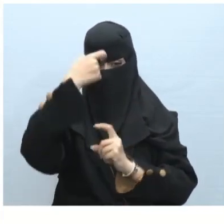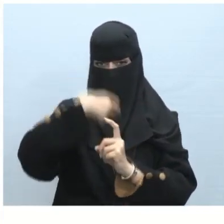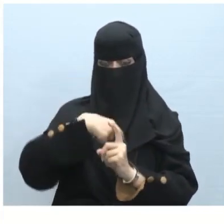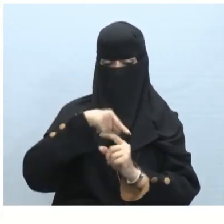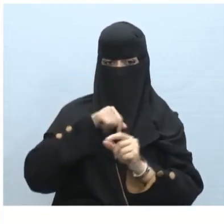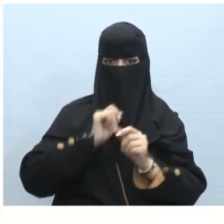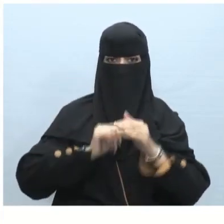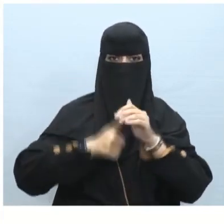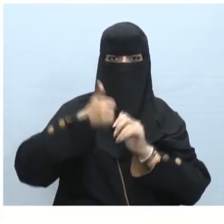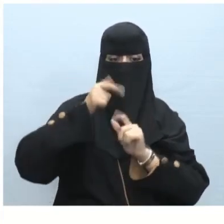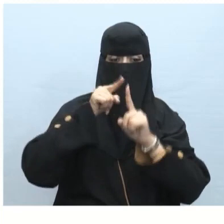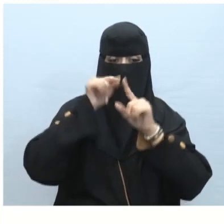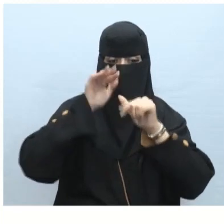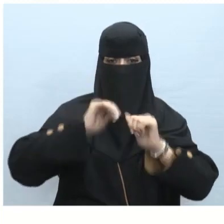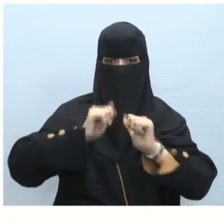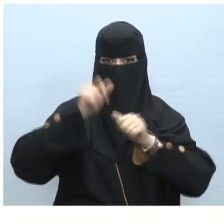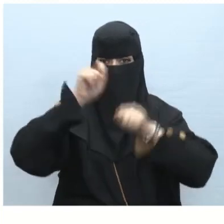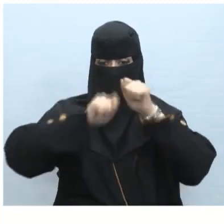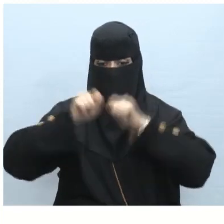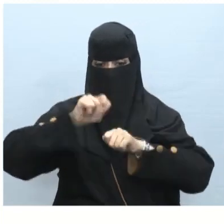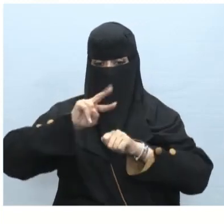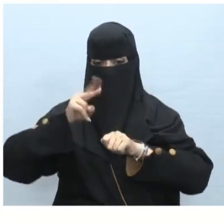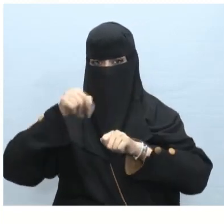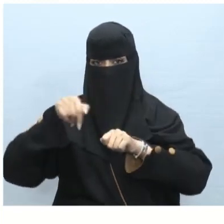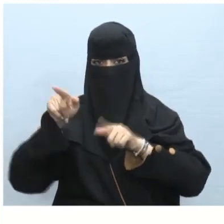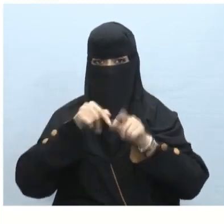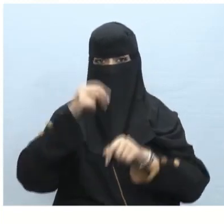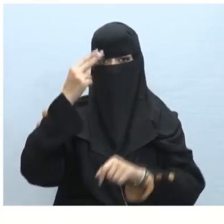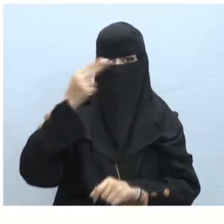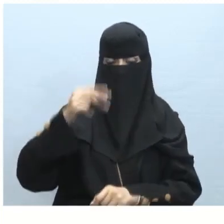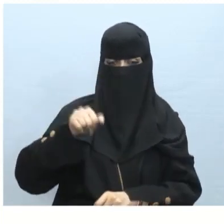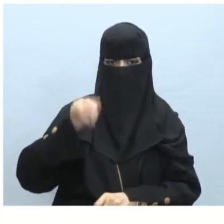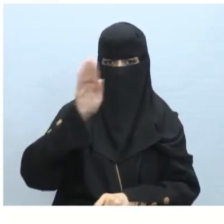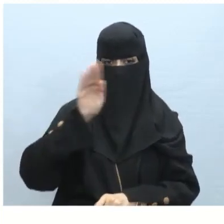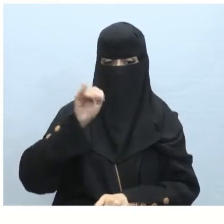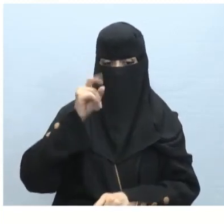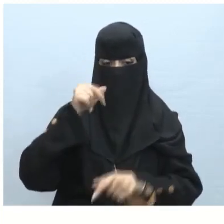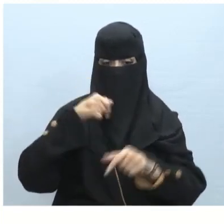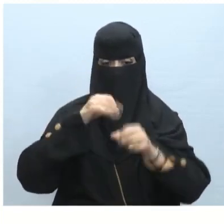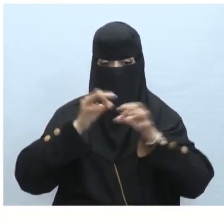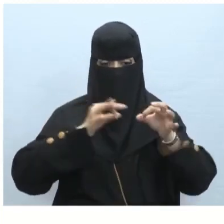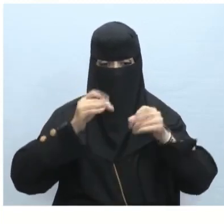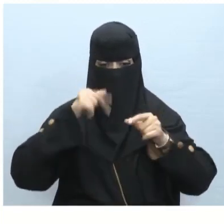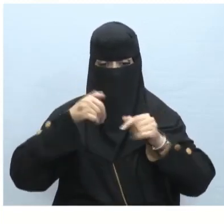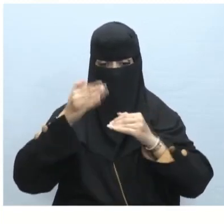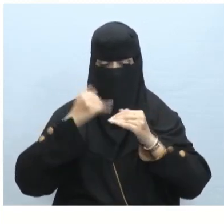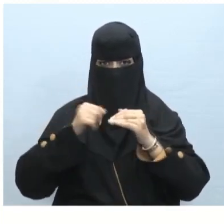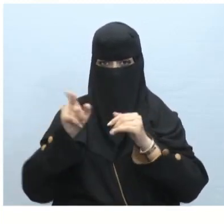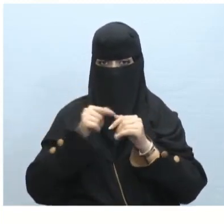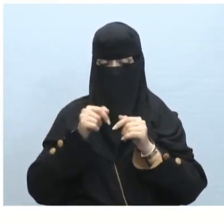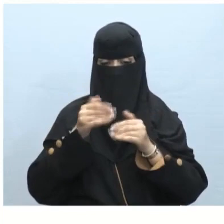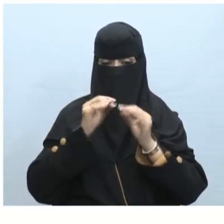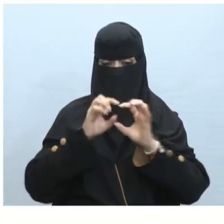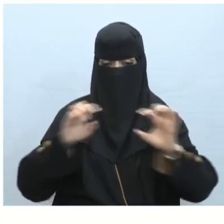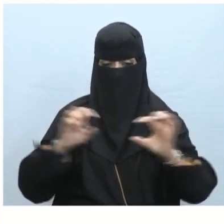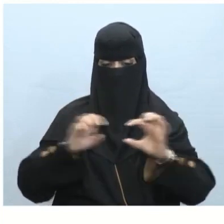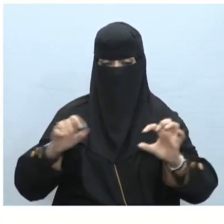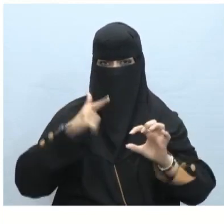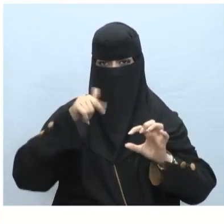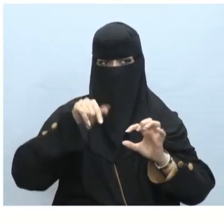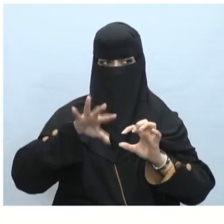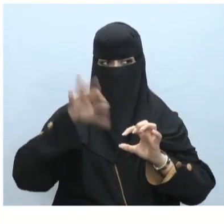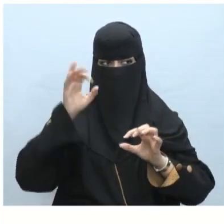ولتحقيق ذلك يمكنك استخدام علامتي تصميم SmartArt وتنسيق أسفل شريط أدوات